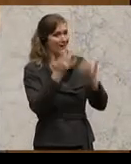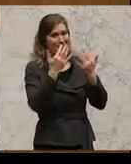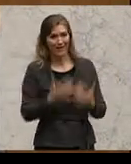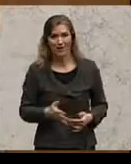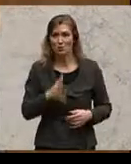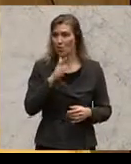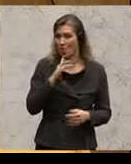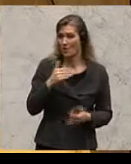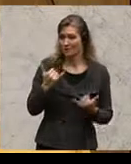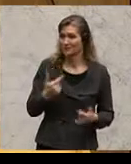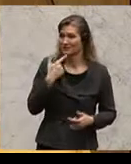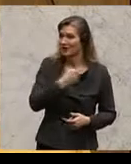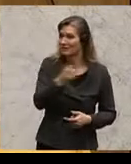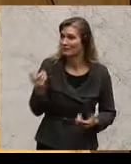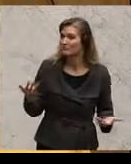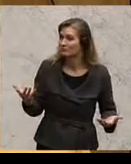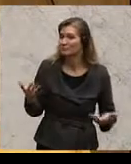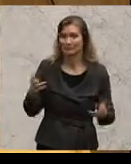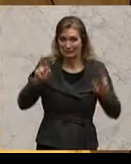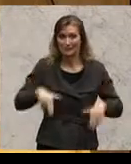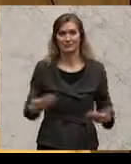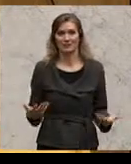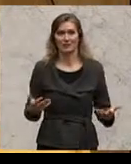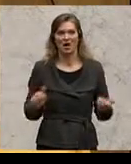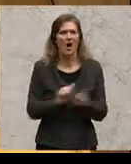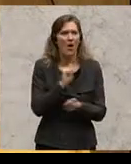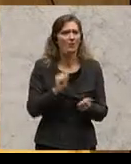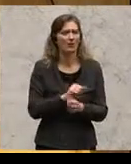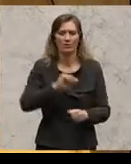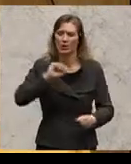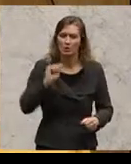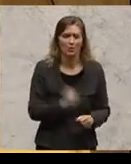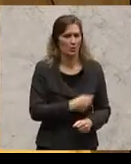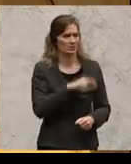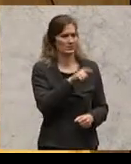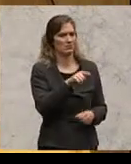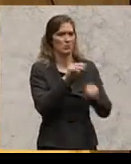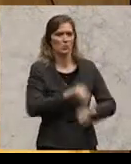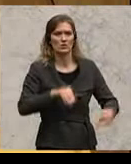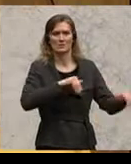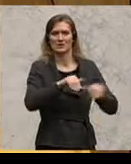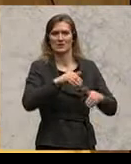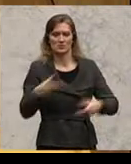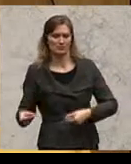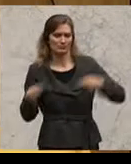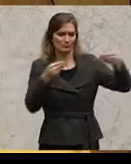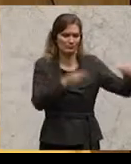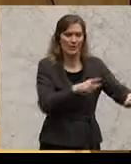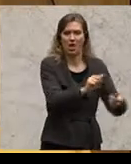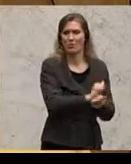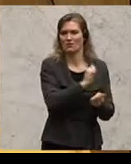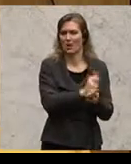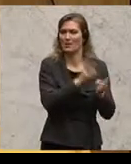stellt er ja zu Recht, ob nicht viele Aufgaben trotzdem im Unterrichtsministerium erledigt werden können,